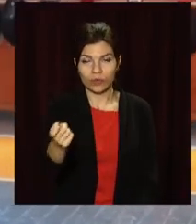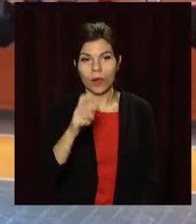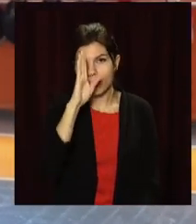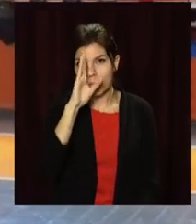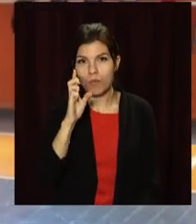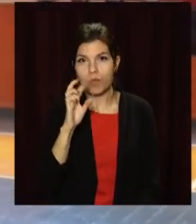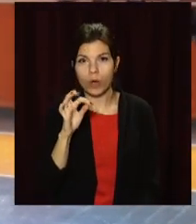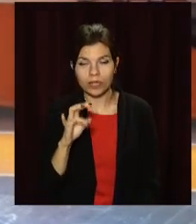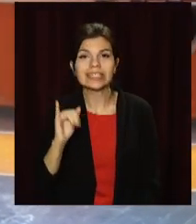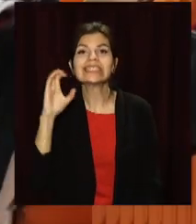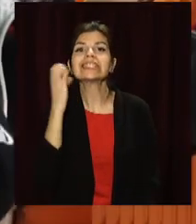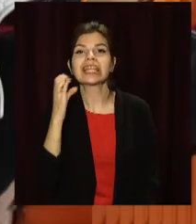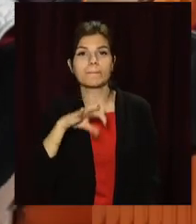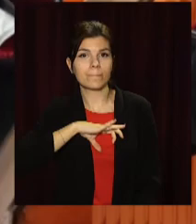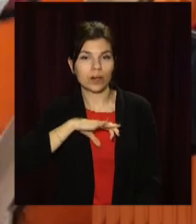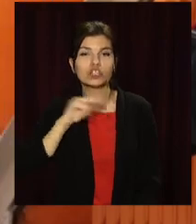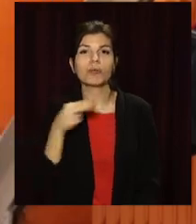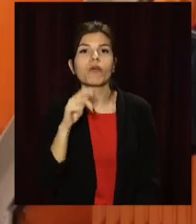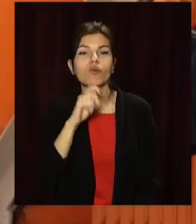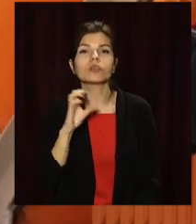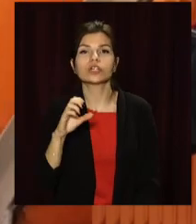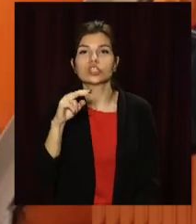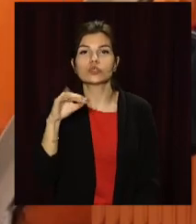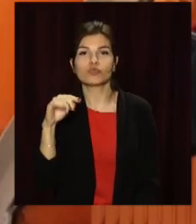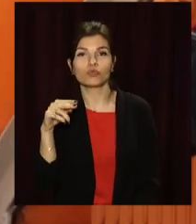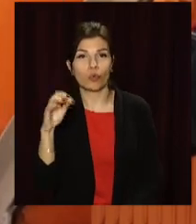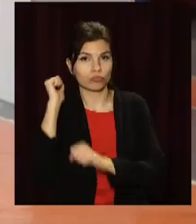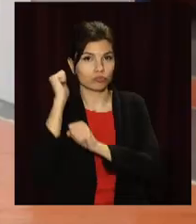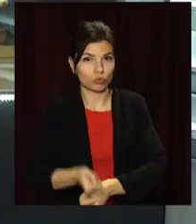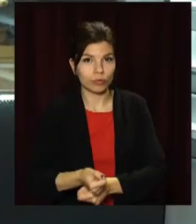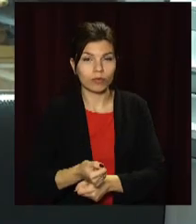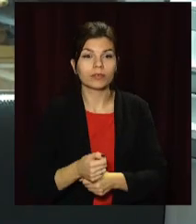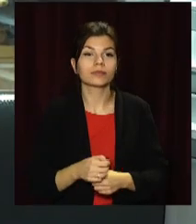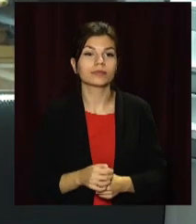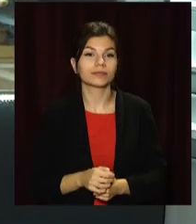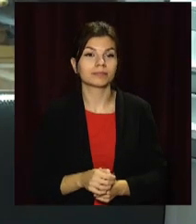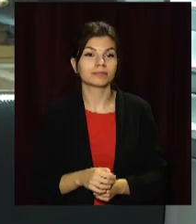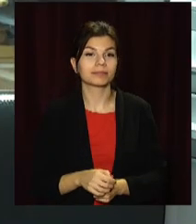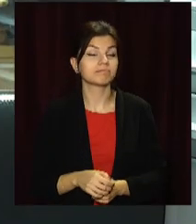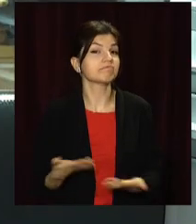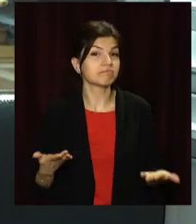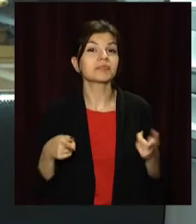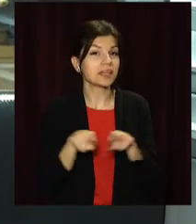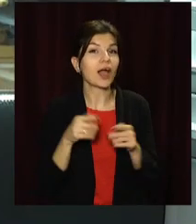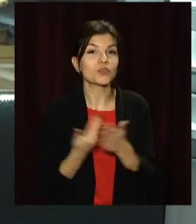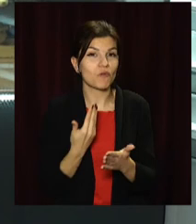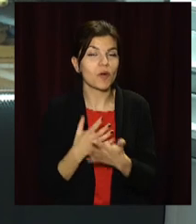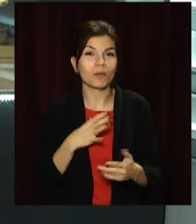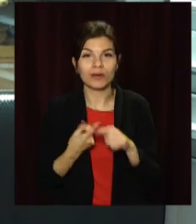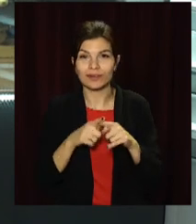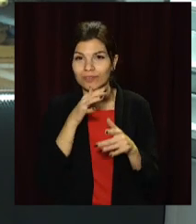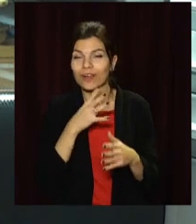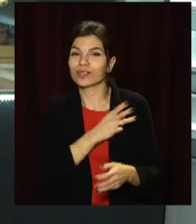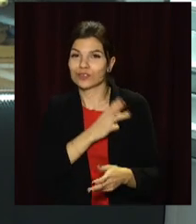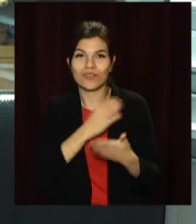Нікішин та срібний медаліст Чемпіонату Європи із дзюдо Олег Вередиба. Такими були новини на цю годину.